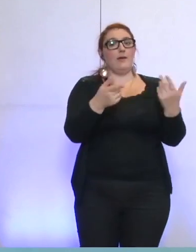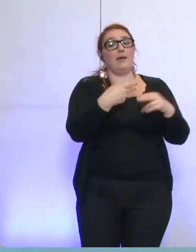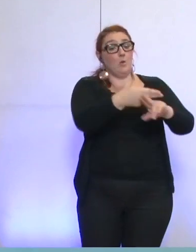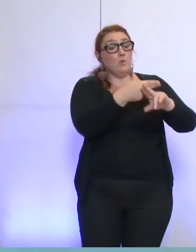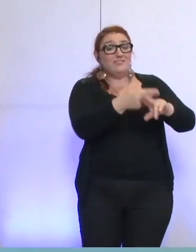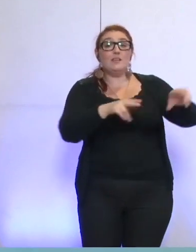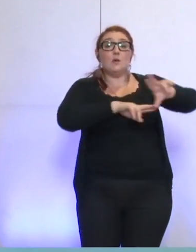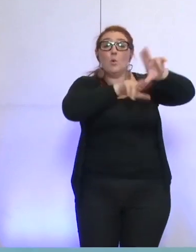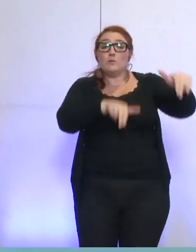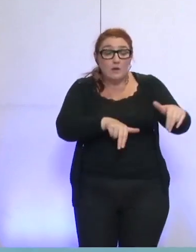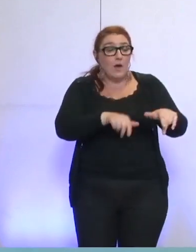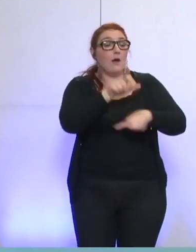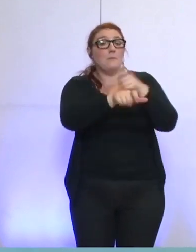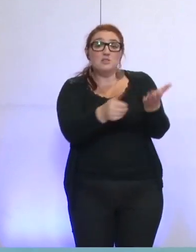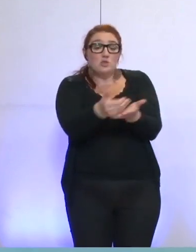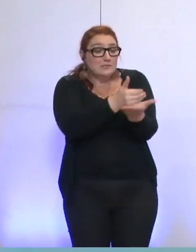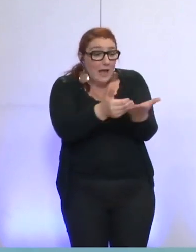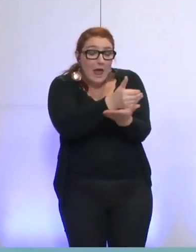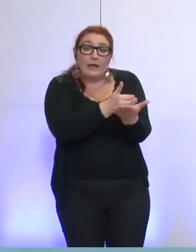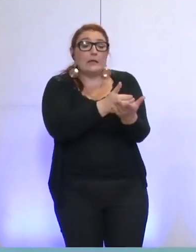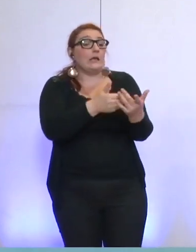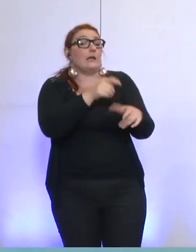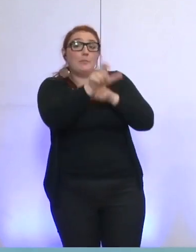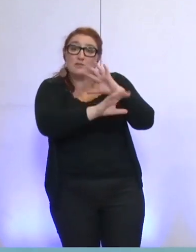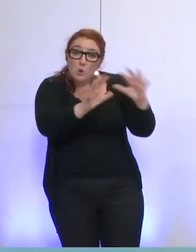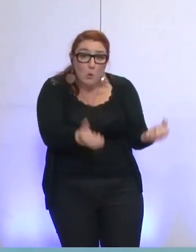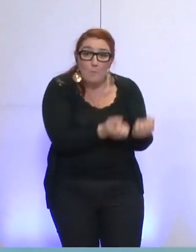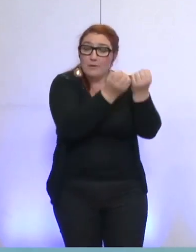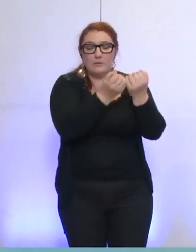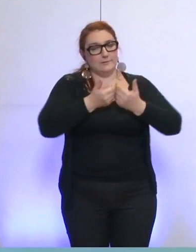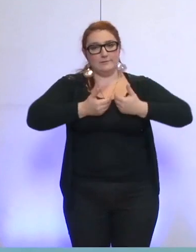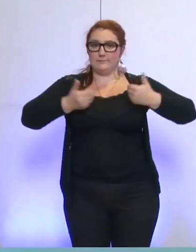l'outil lui-même des salariés et de leurs compétences.